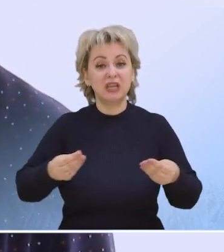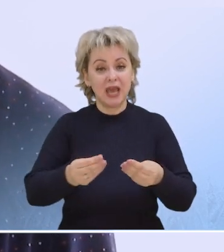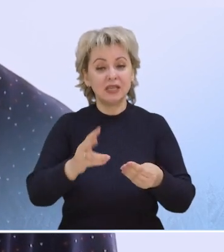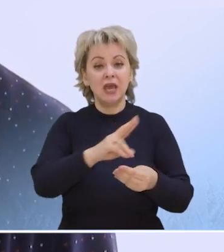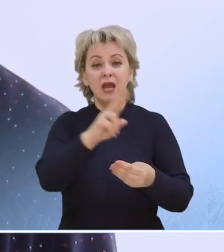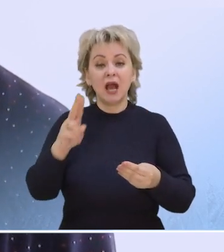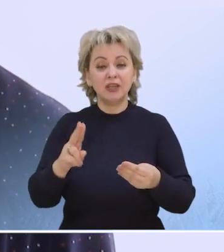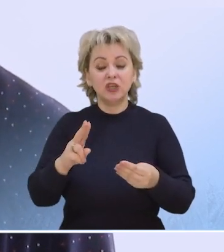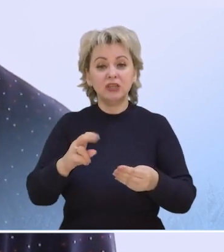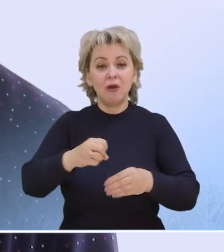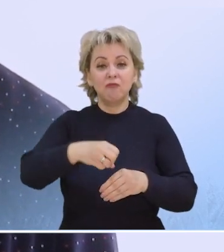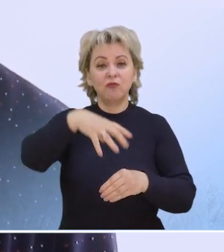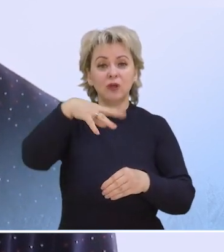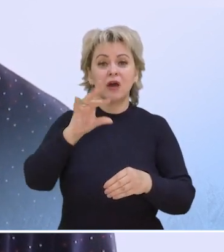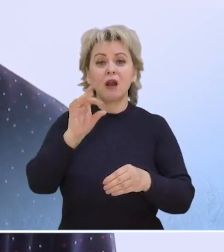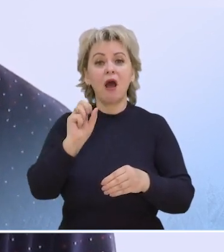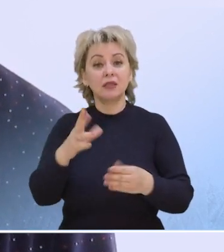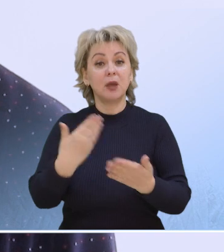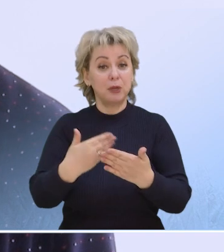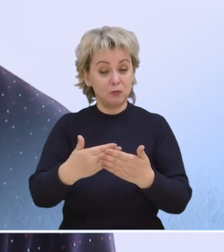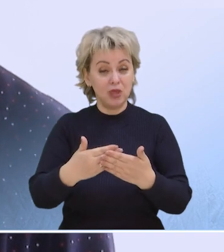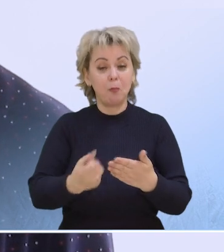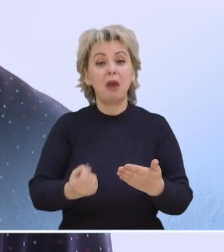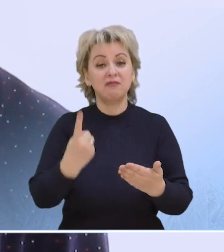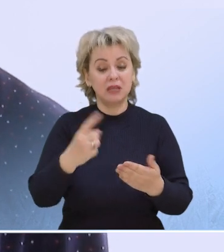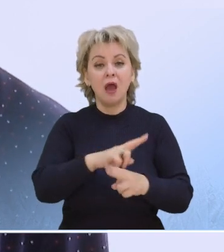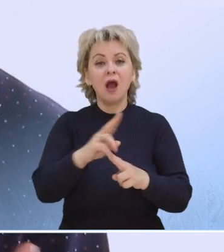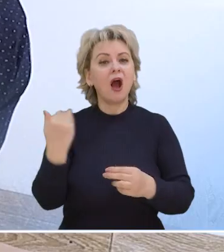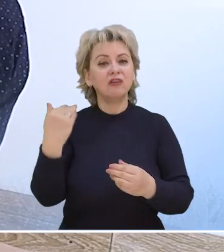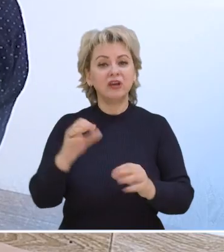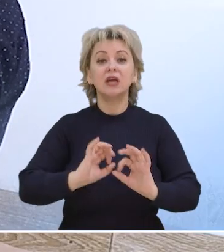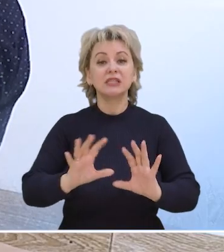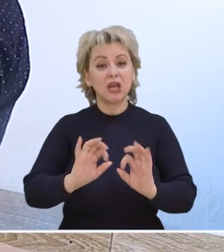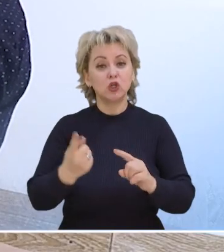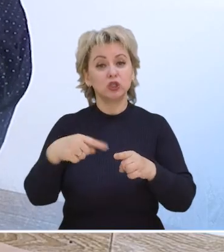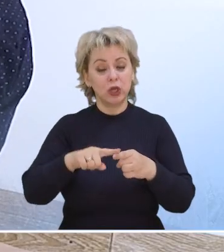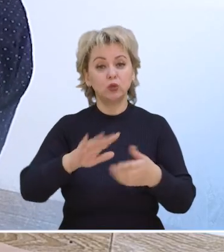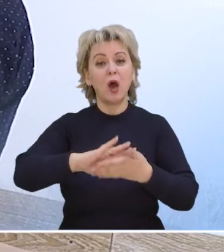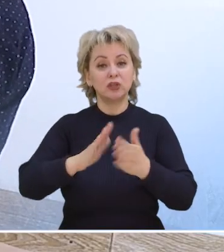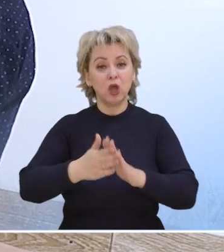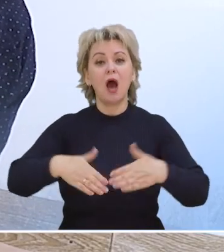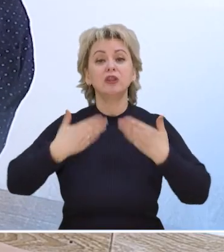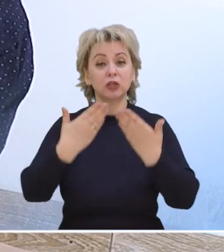то это может провоцировать и какие-то злокачественные вещи, опухоли. Вот как вы прокомментируете